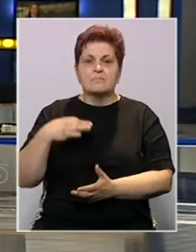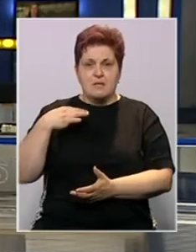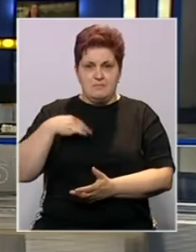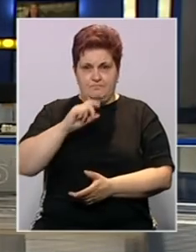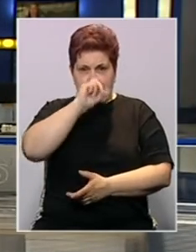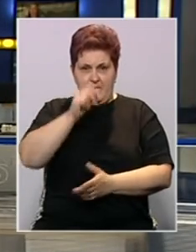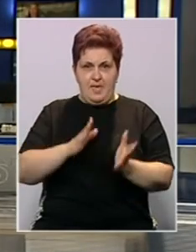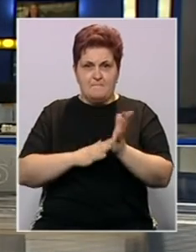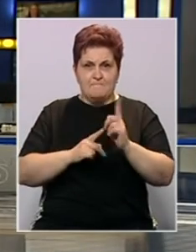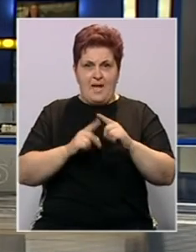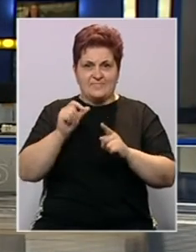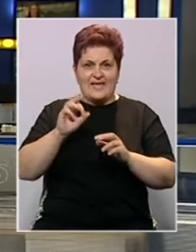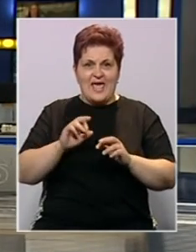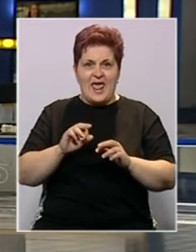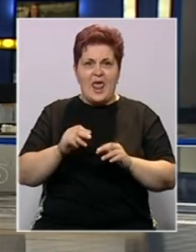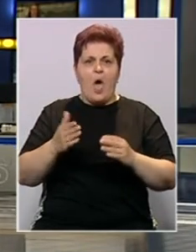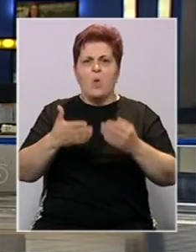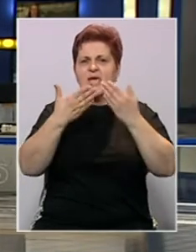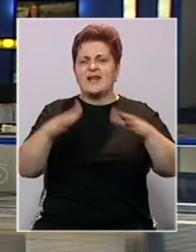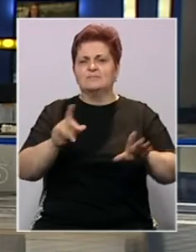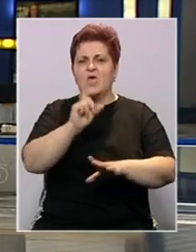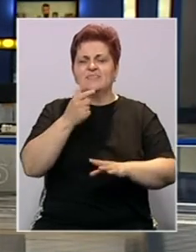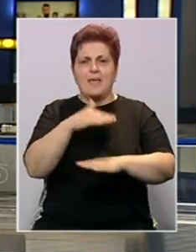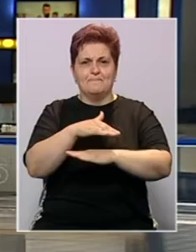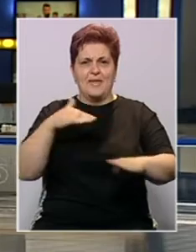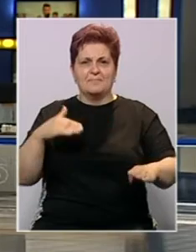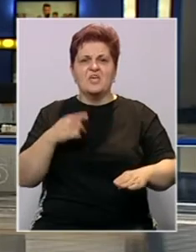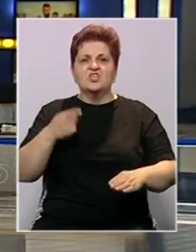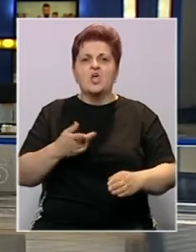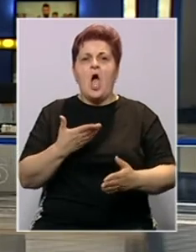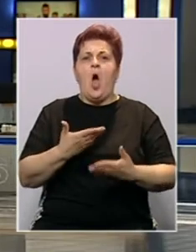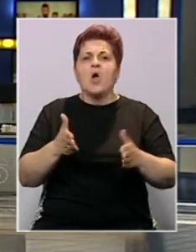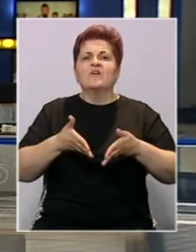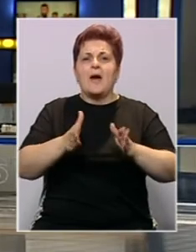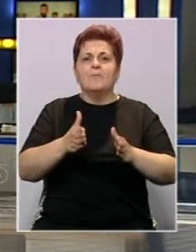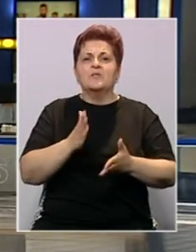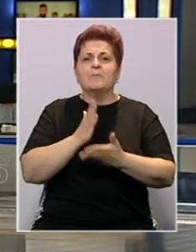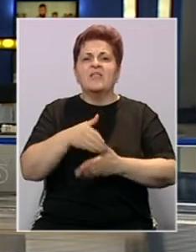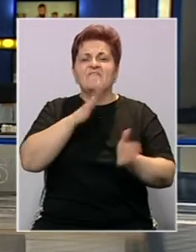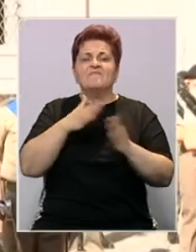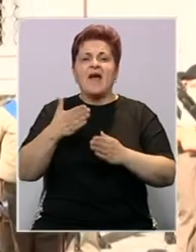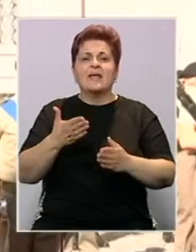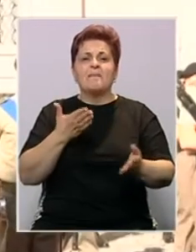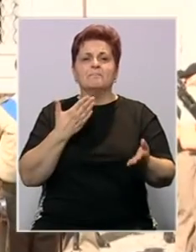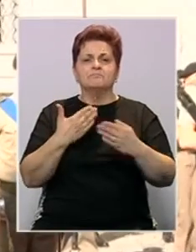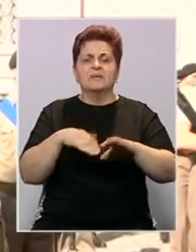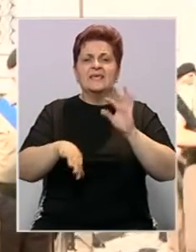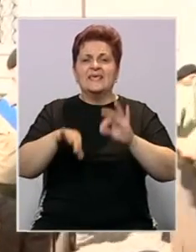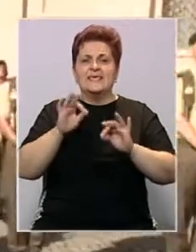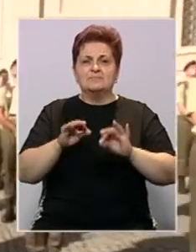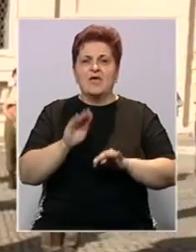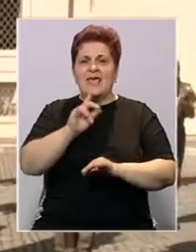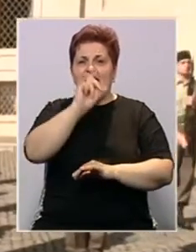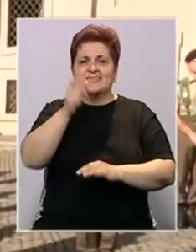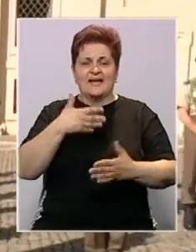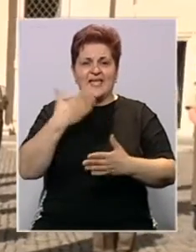Predsjednik Italije Sergio Materella raspustio je italijanski parlament, čime se otvara put za održavanje vanrednih parlamentarnih izbora,